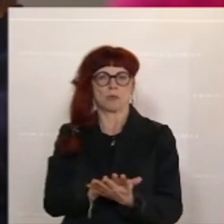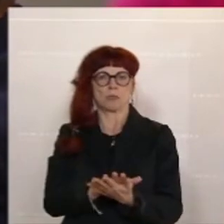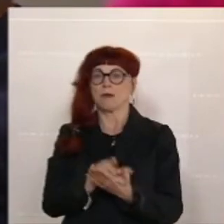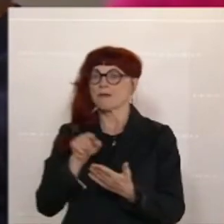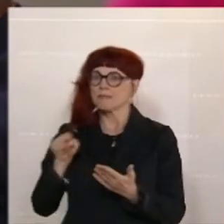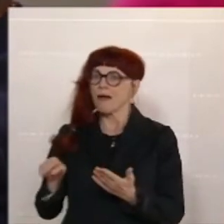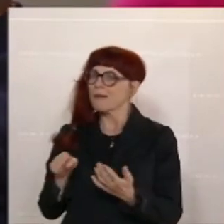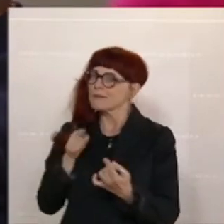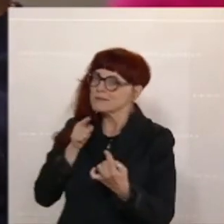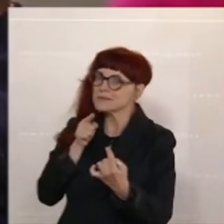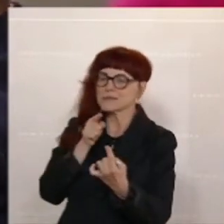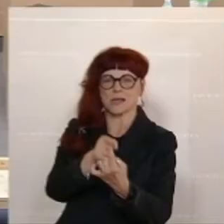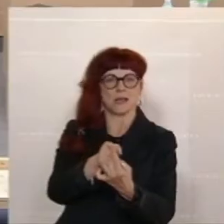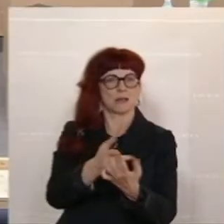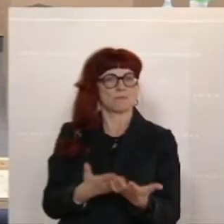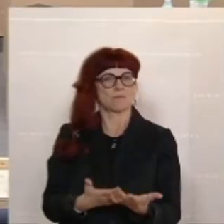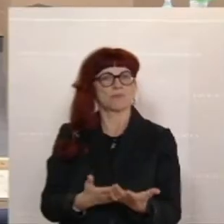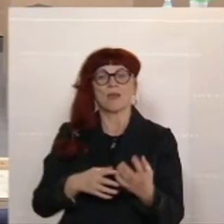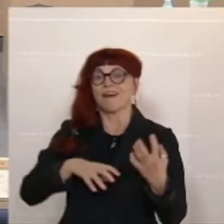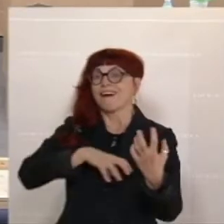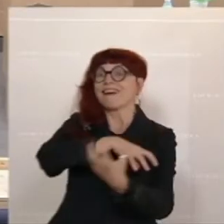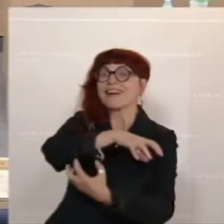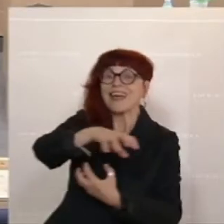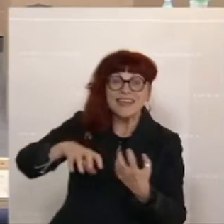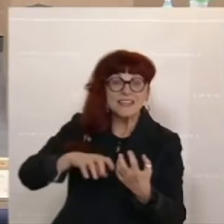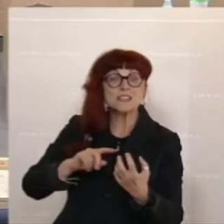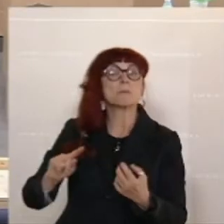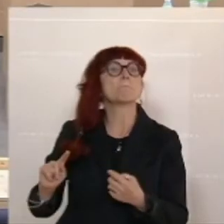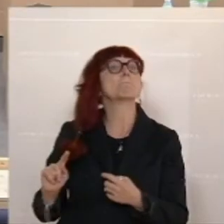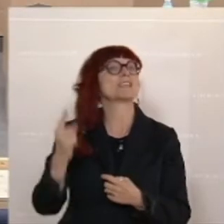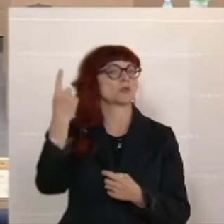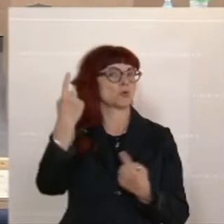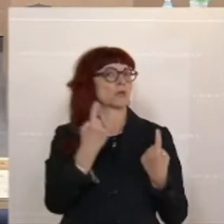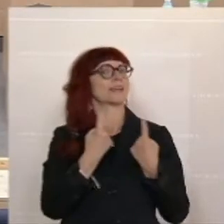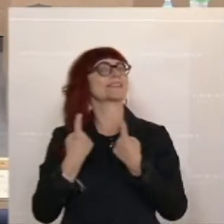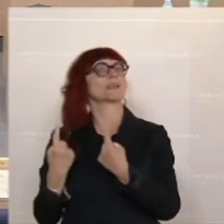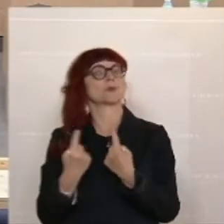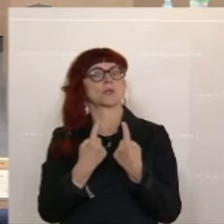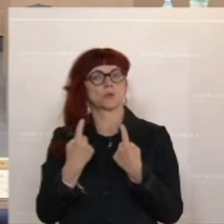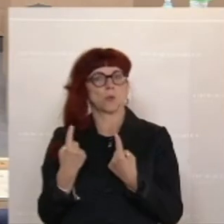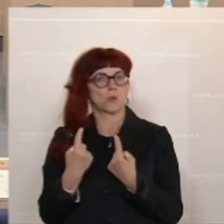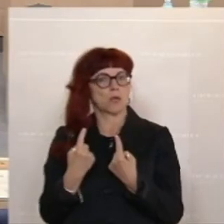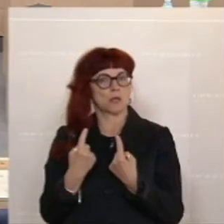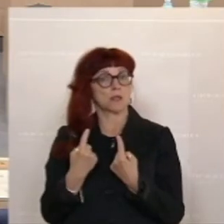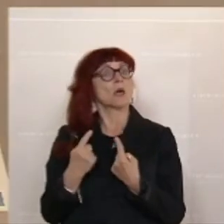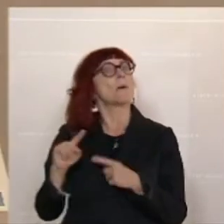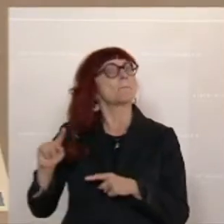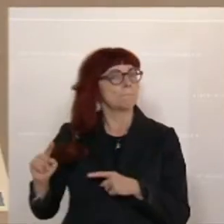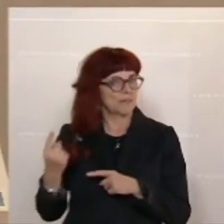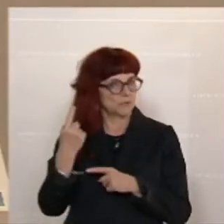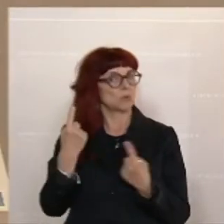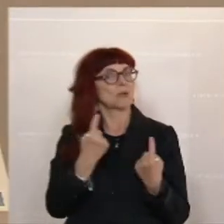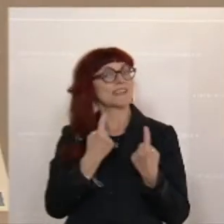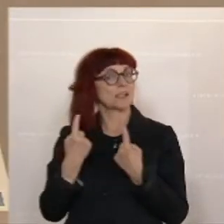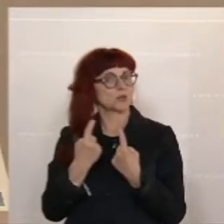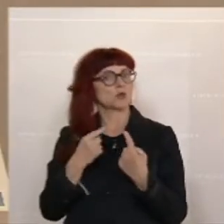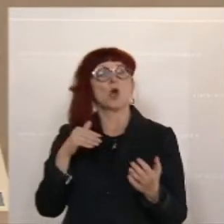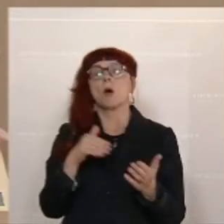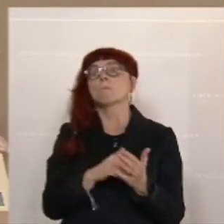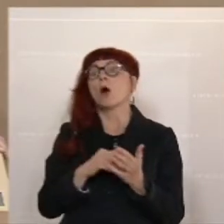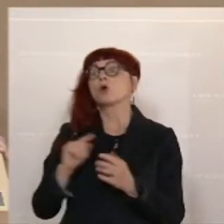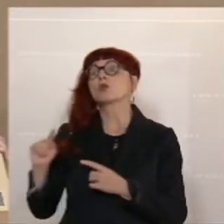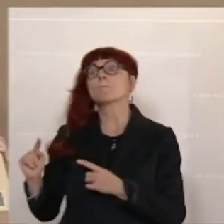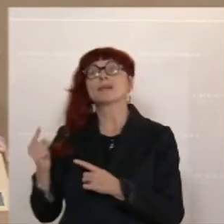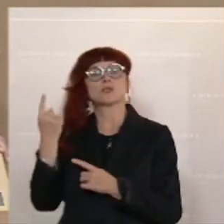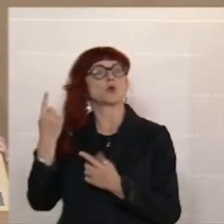Und ja, Krisen stellen außergewöhnliche Situationen dar. Und außergewöhnliche Situationen brauchen außergewöhnliche